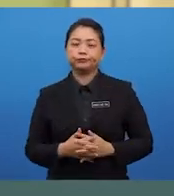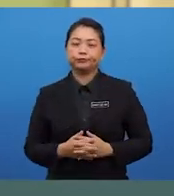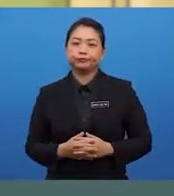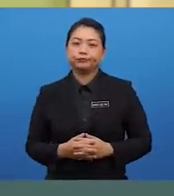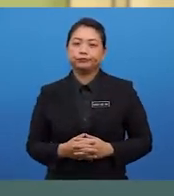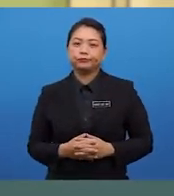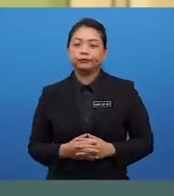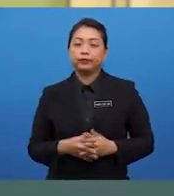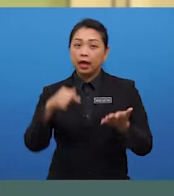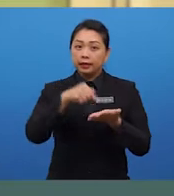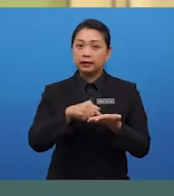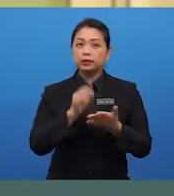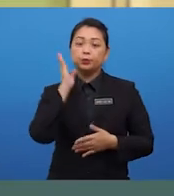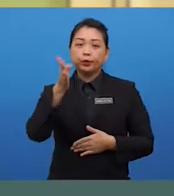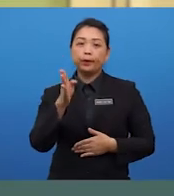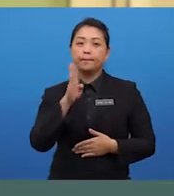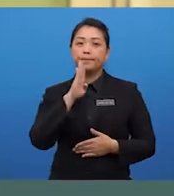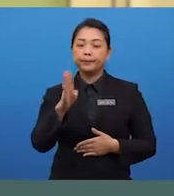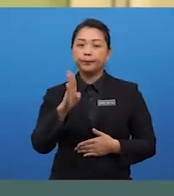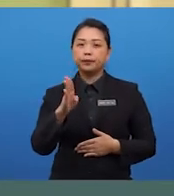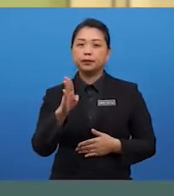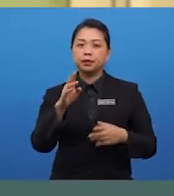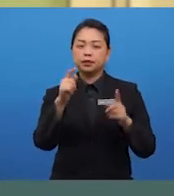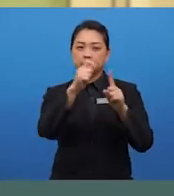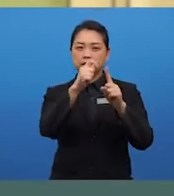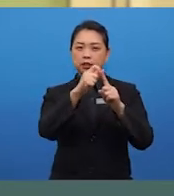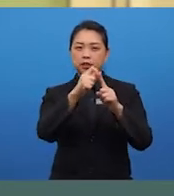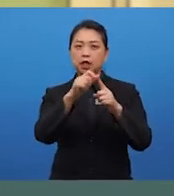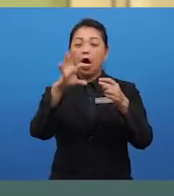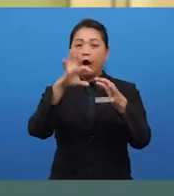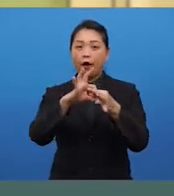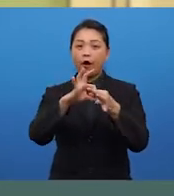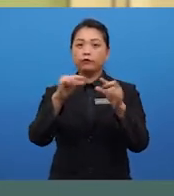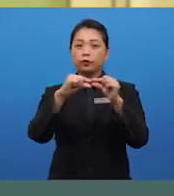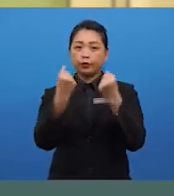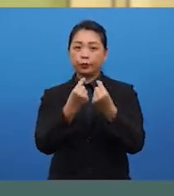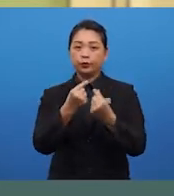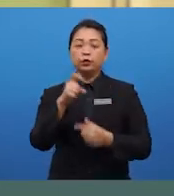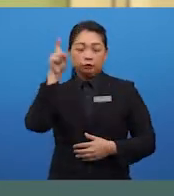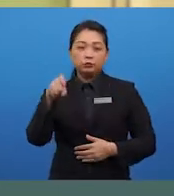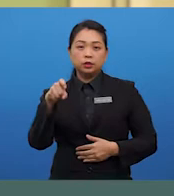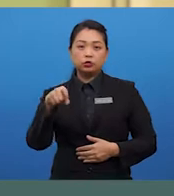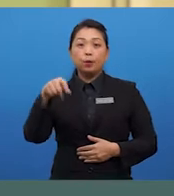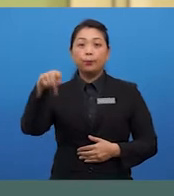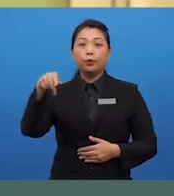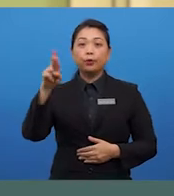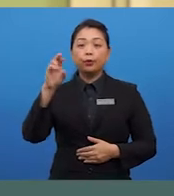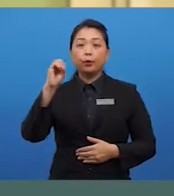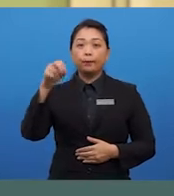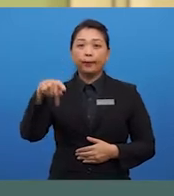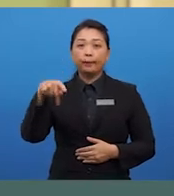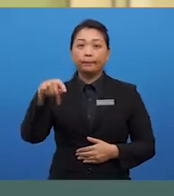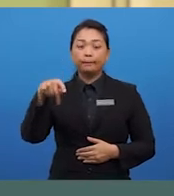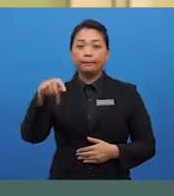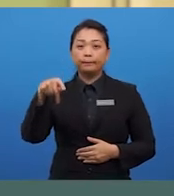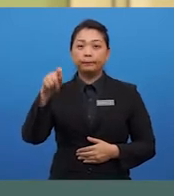This will be in terms of having to... In the group discussion, you would have to prompt your group members to speak.